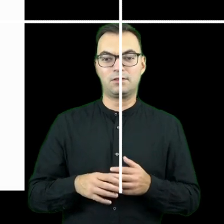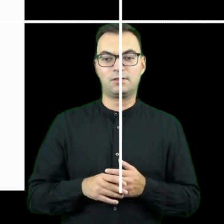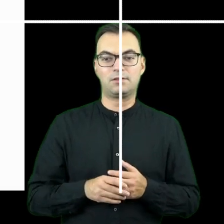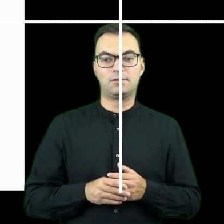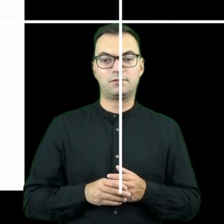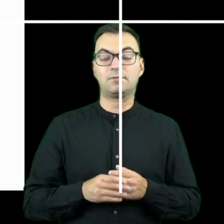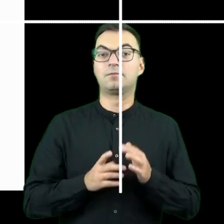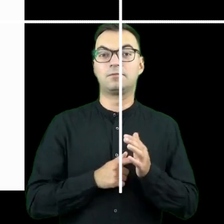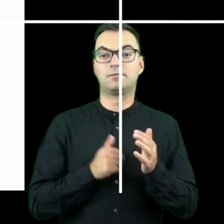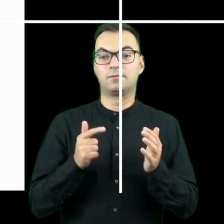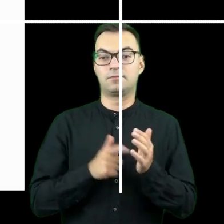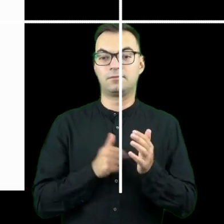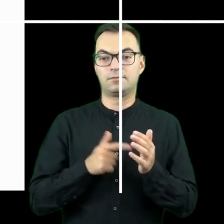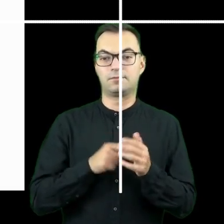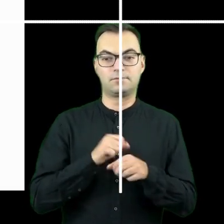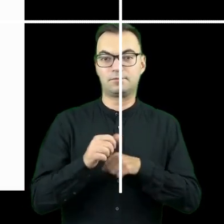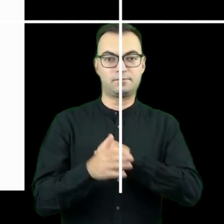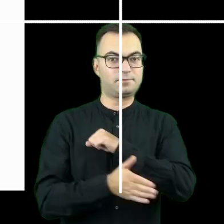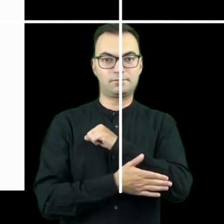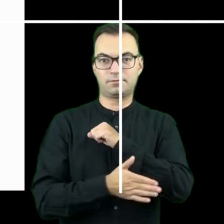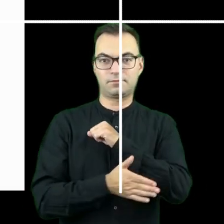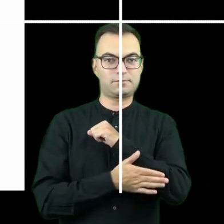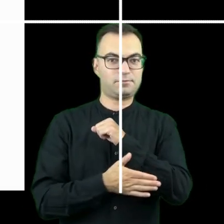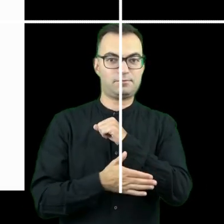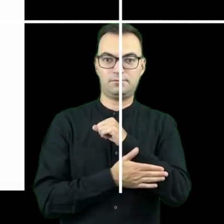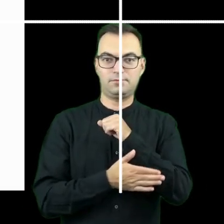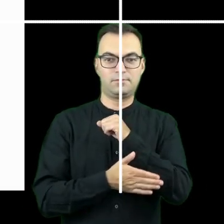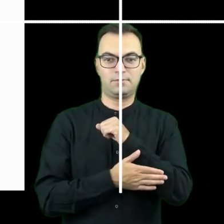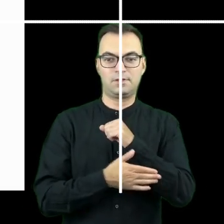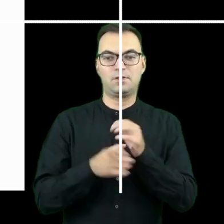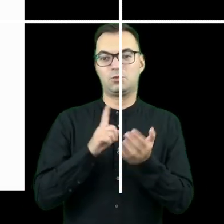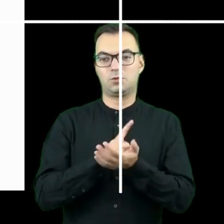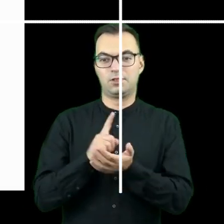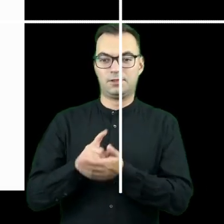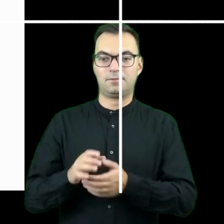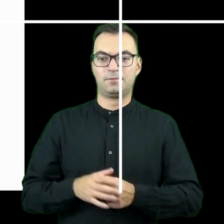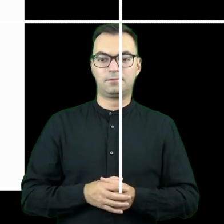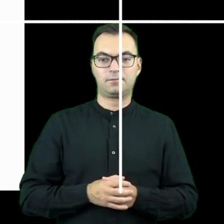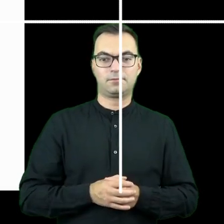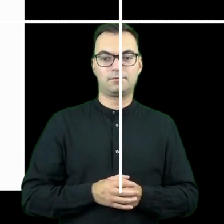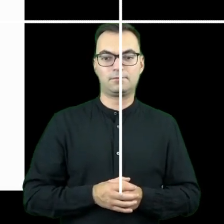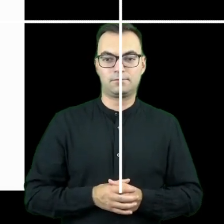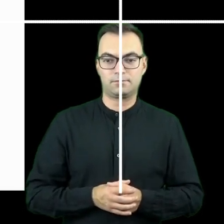Często jest kluczowy, a podstawa sukcesu.